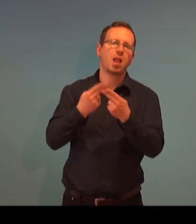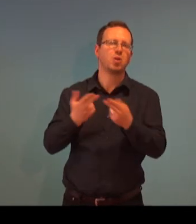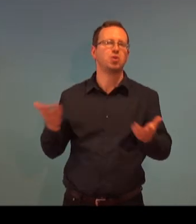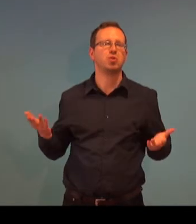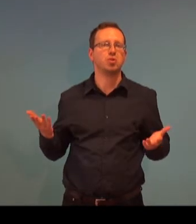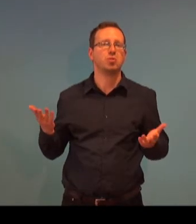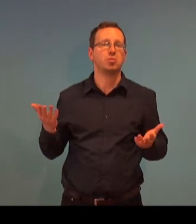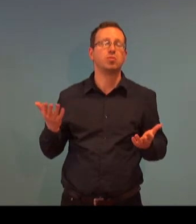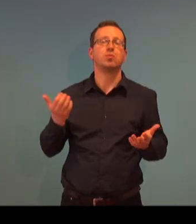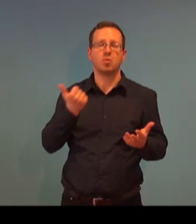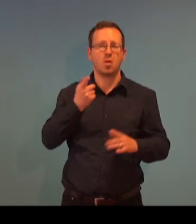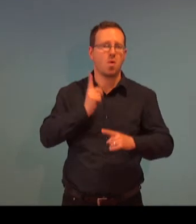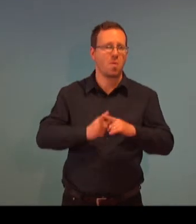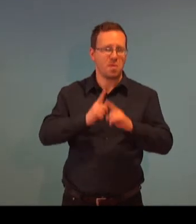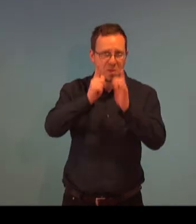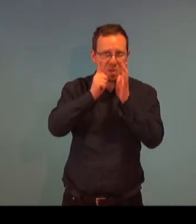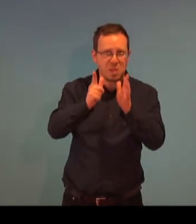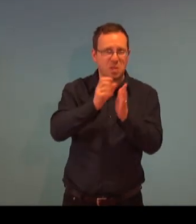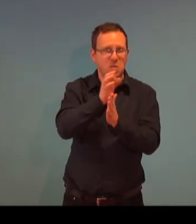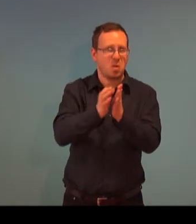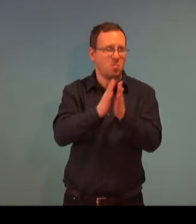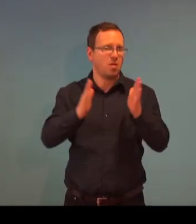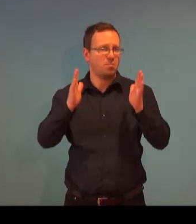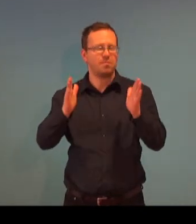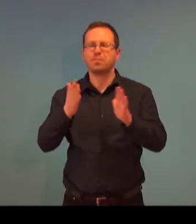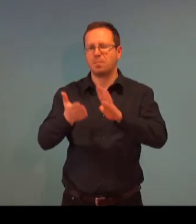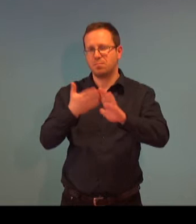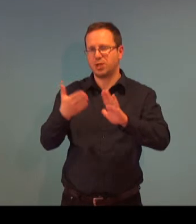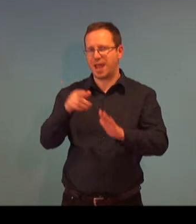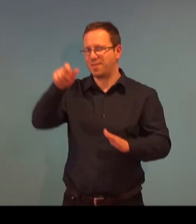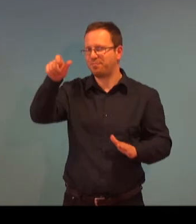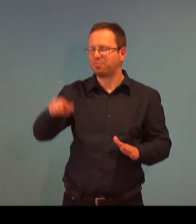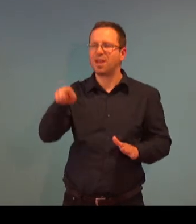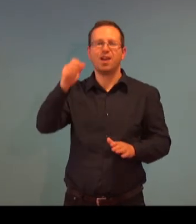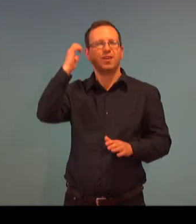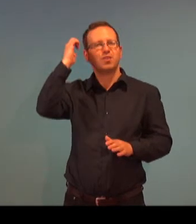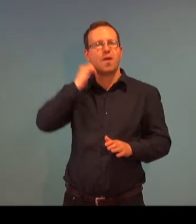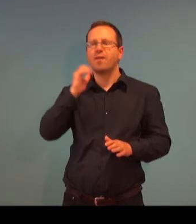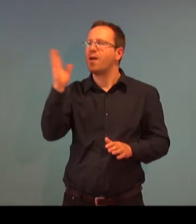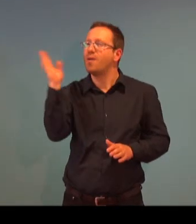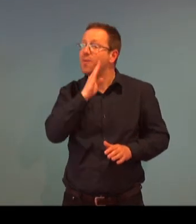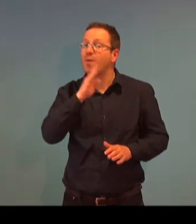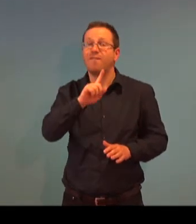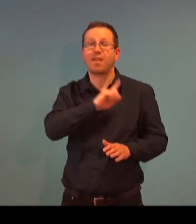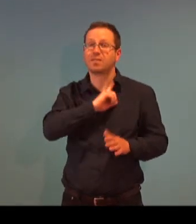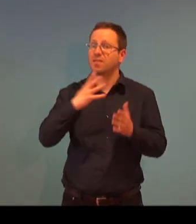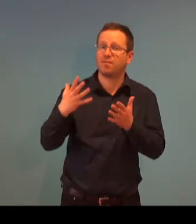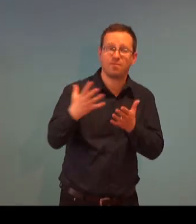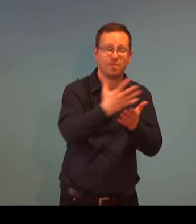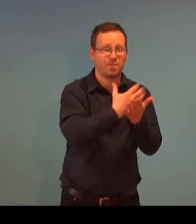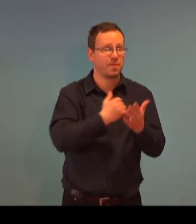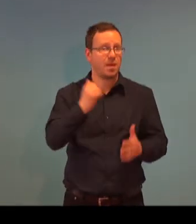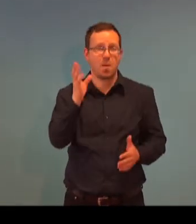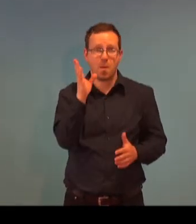stáži de facto, záleží na rozsahu, máme dnes možnost, pokud je to člověk,